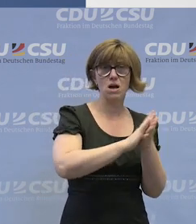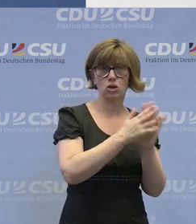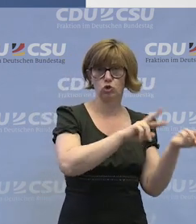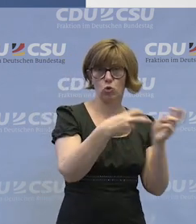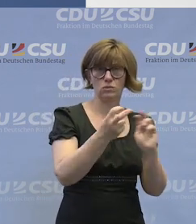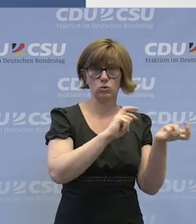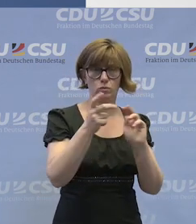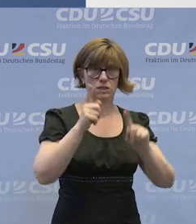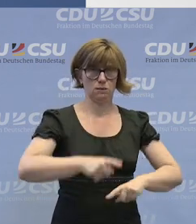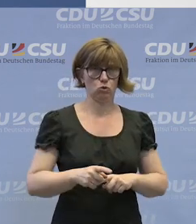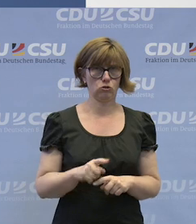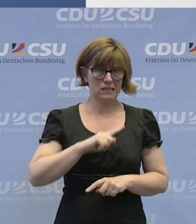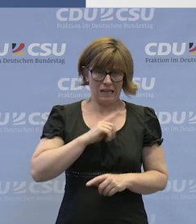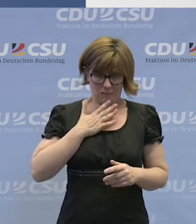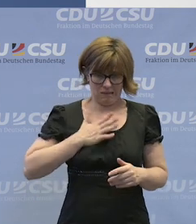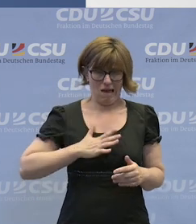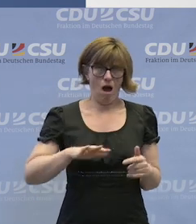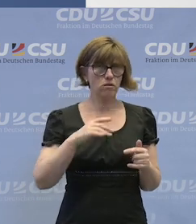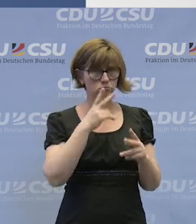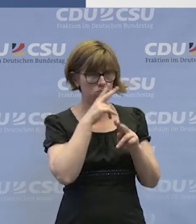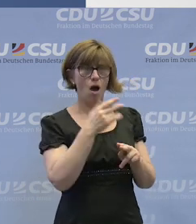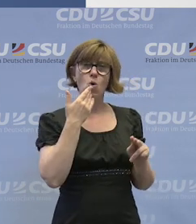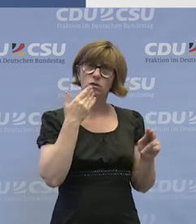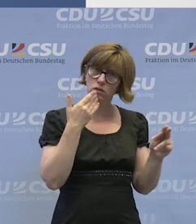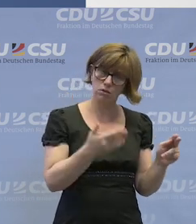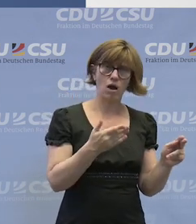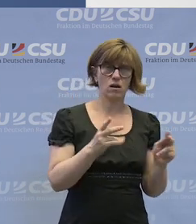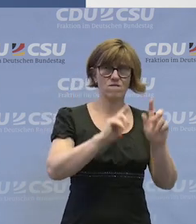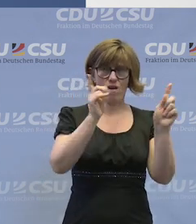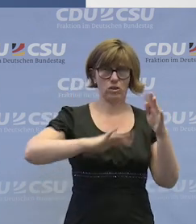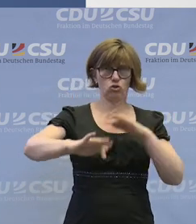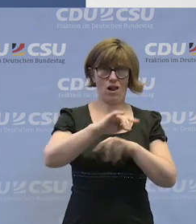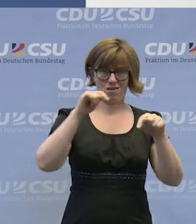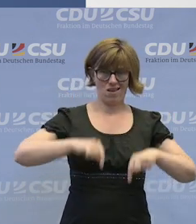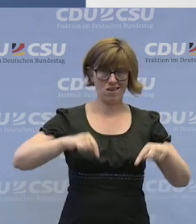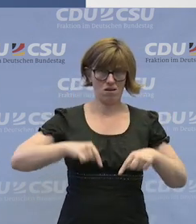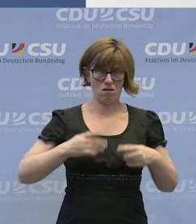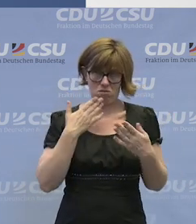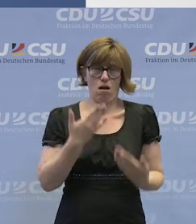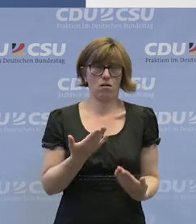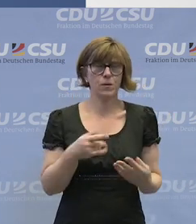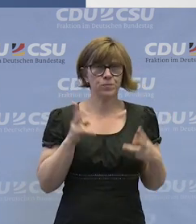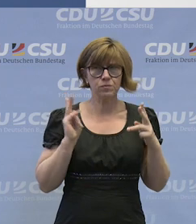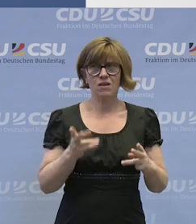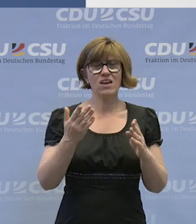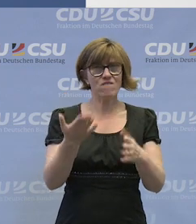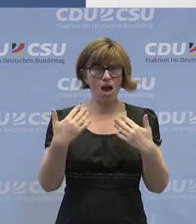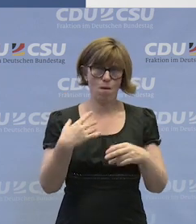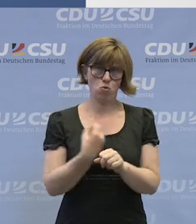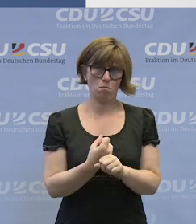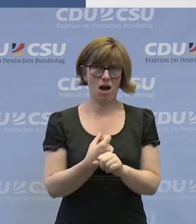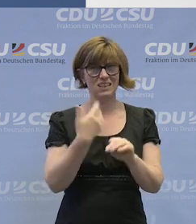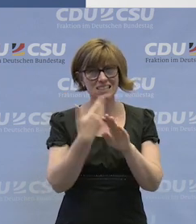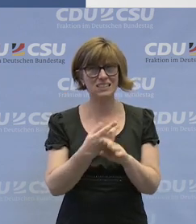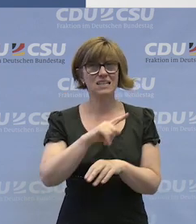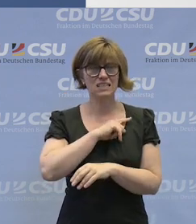werden. Und da nehme ich auch gerne die Gelegenheit wahr und danke auch dem Veranstalter hier, dafür tatsächlich zu werben. Denn das